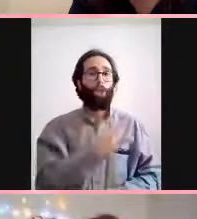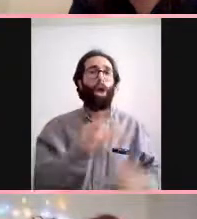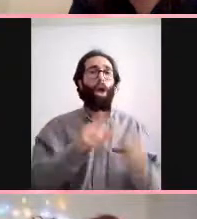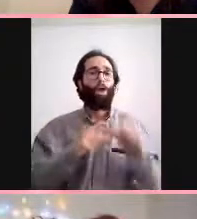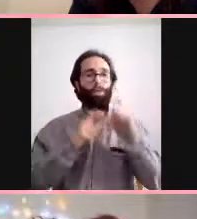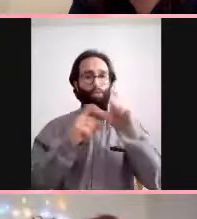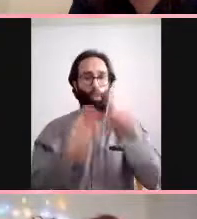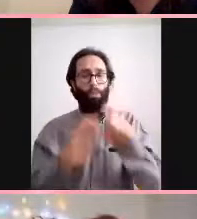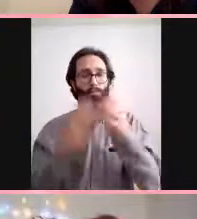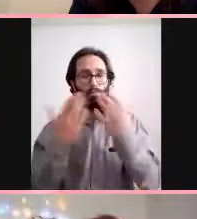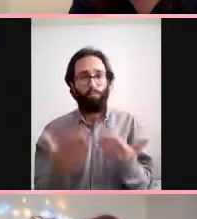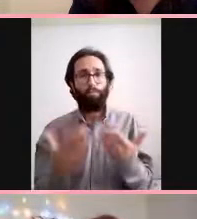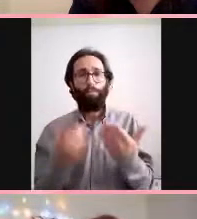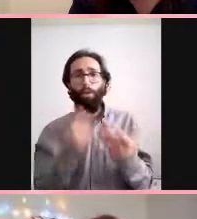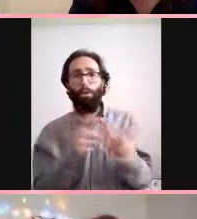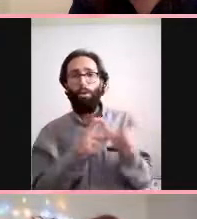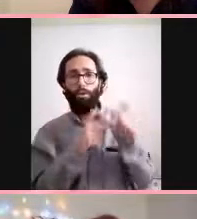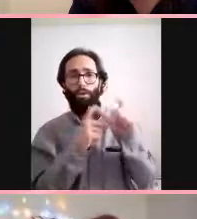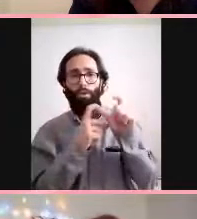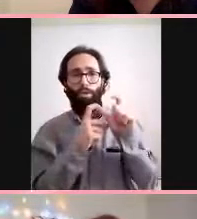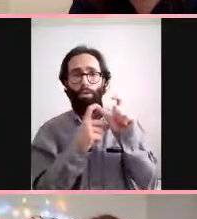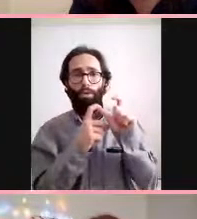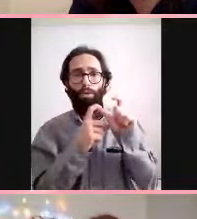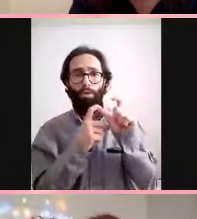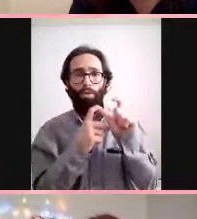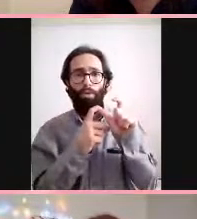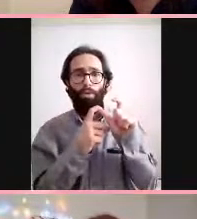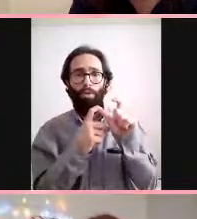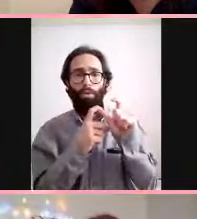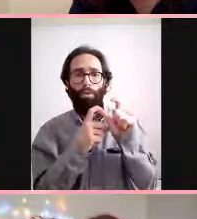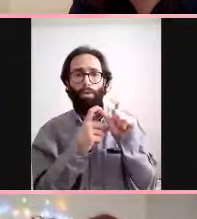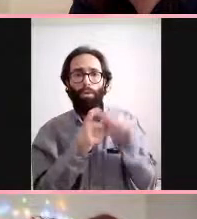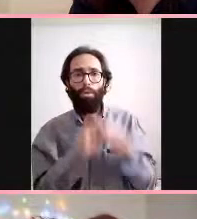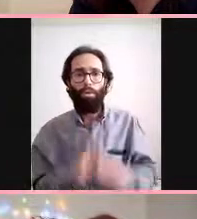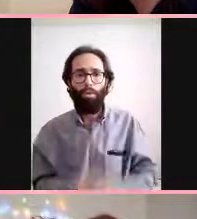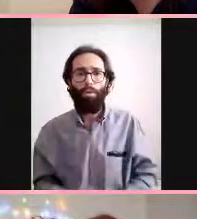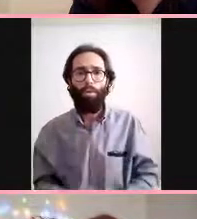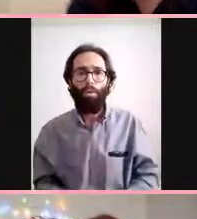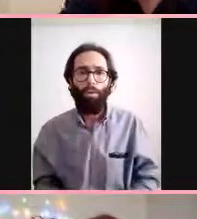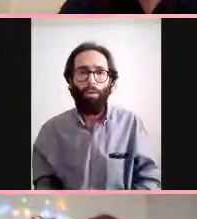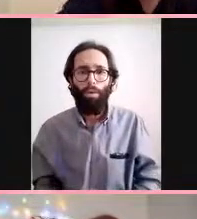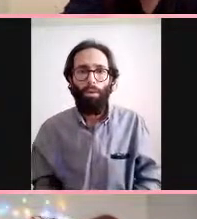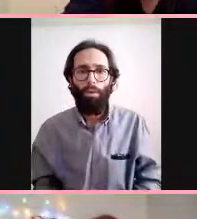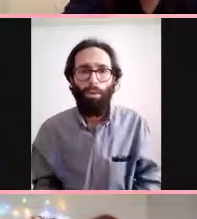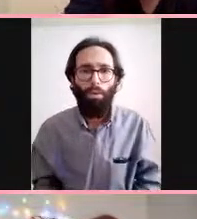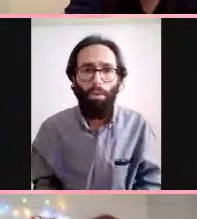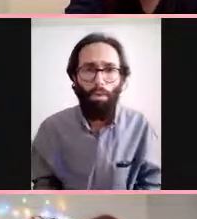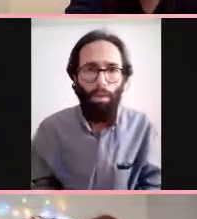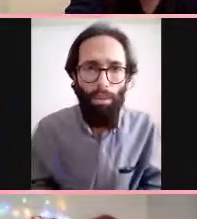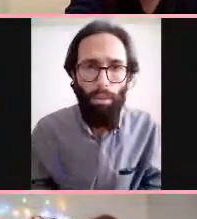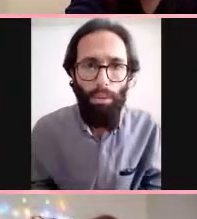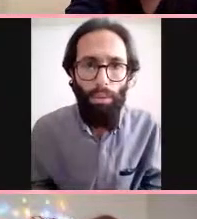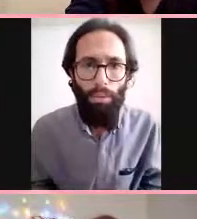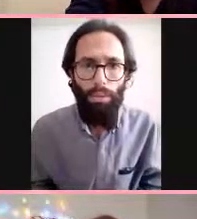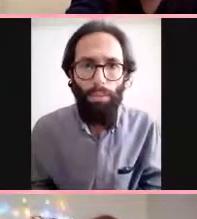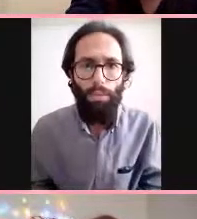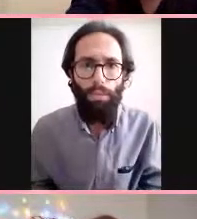biz demansta şizofreni de görmekteyiz ve genelde bu hasarların